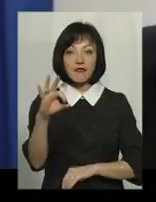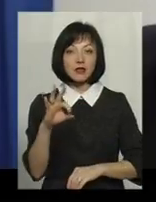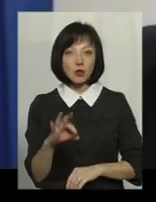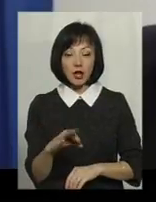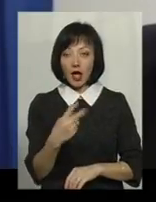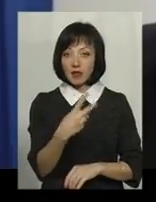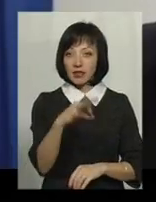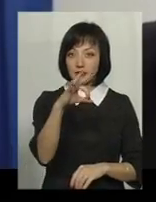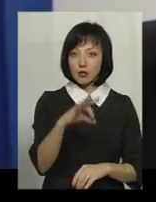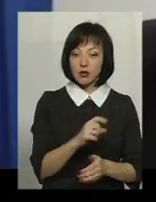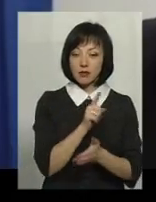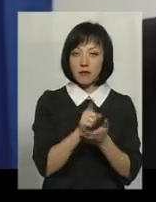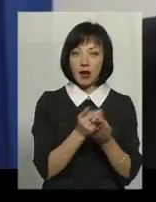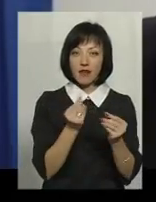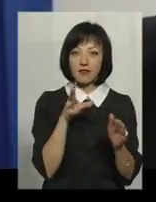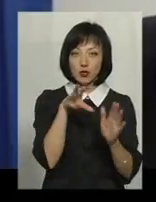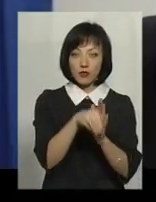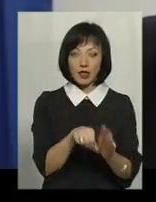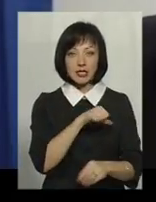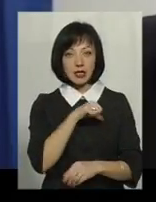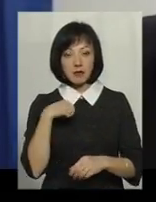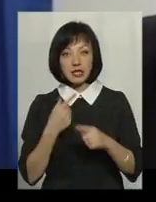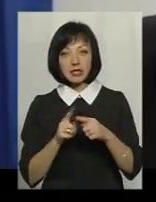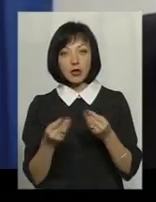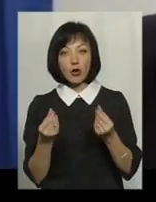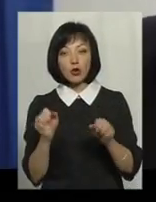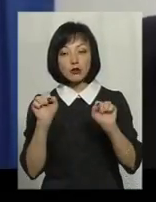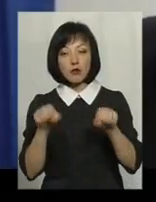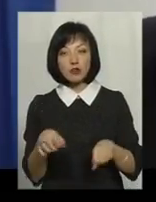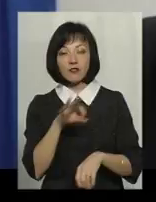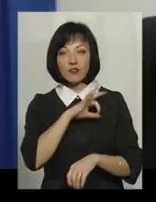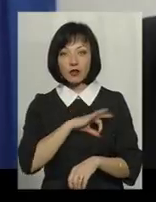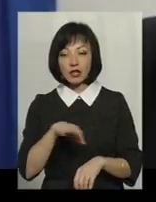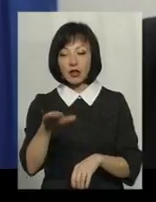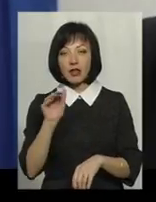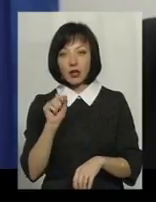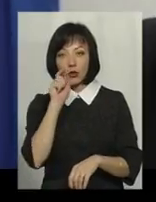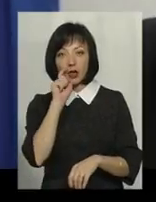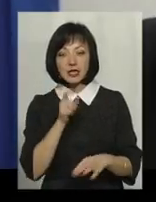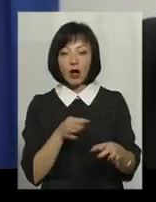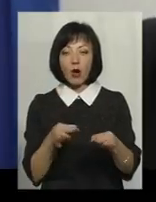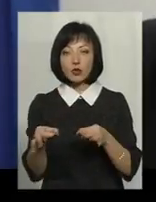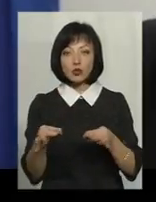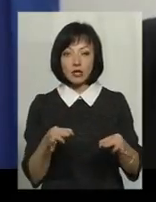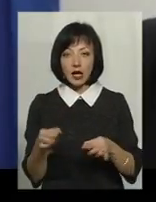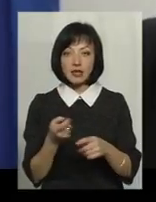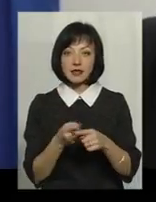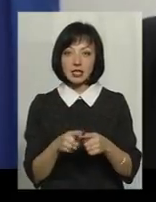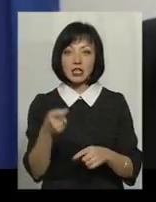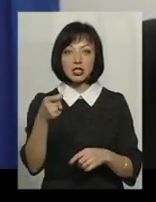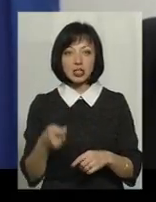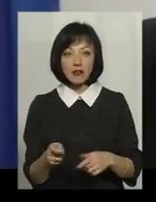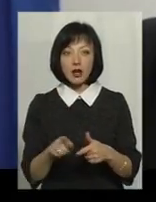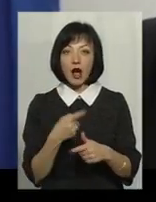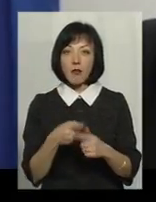20% ви маєте інвестувати самі. Ці гроші ви можете використати, аби найняти українських консультантів, це буде, звісно, дешевше,